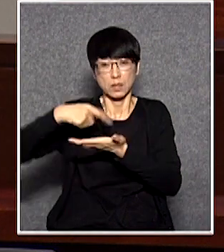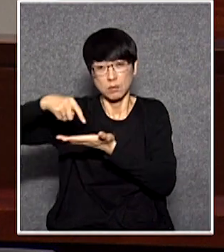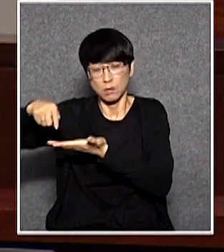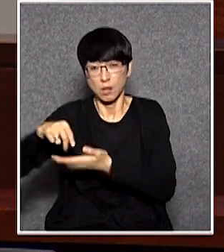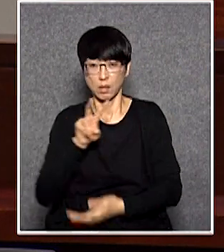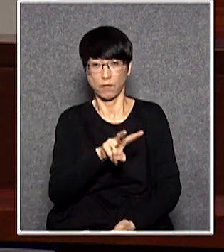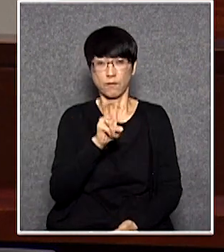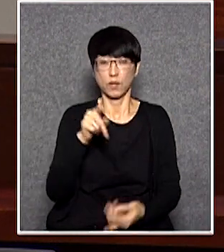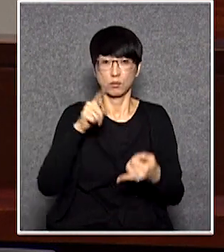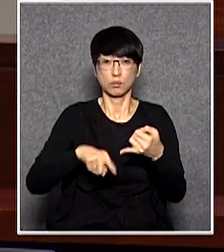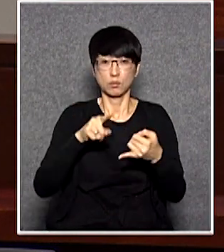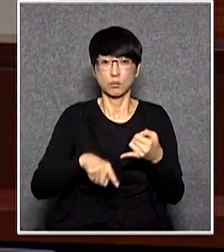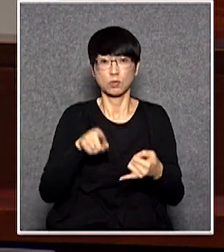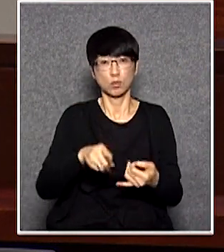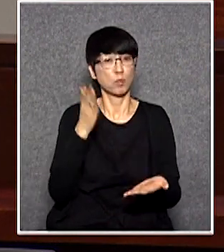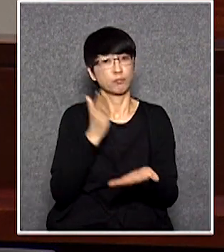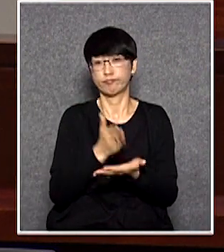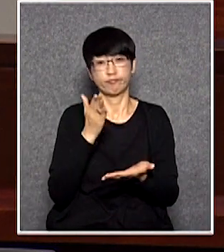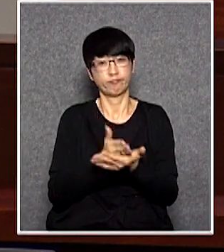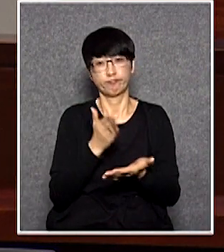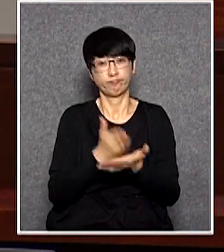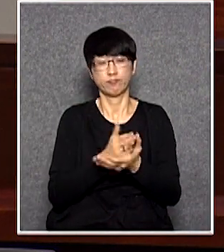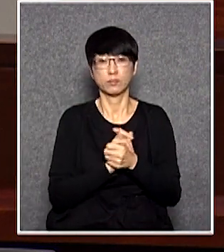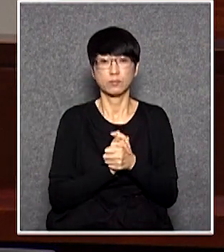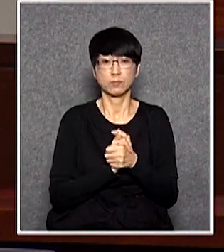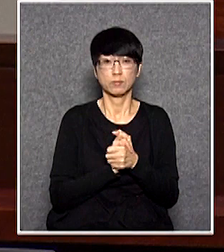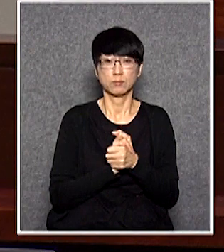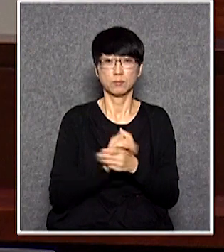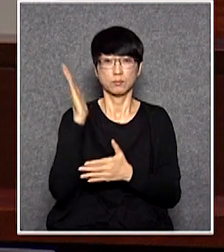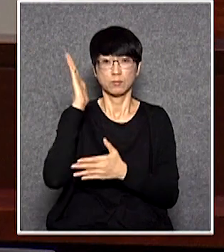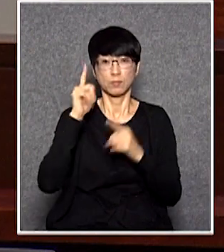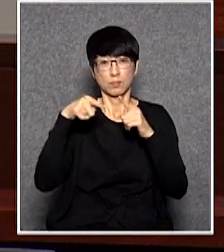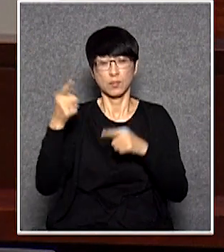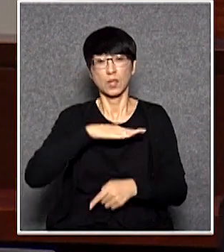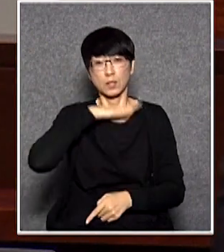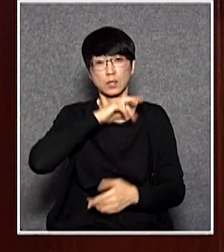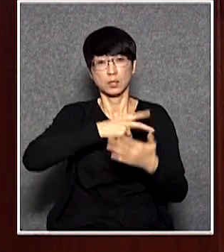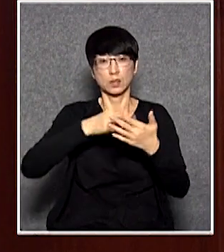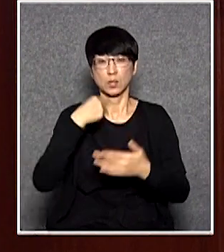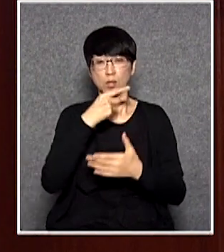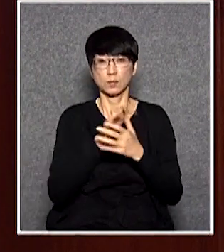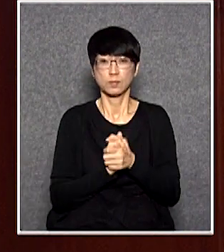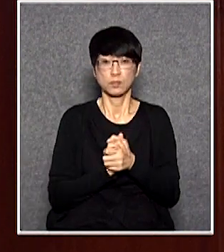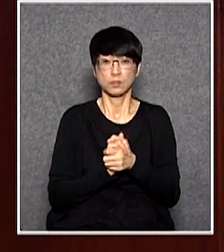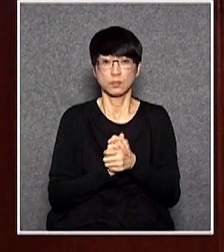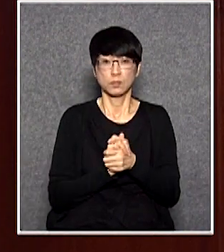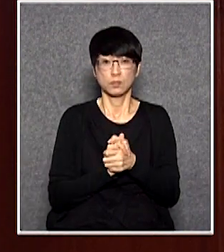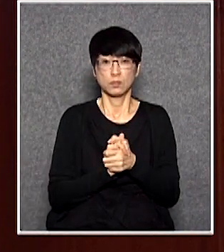發現結果並非完全一面倒主席其他那些留番修正案先說聽請自拍姚思榮議